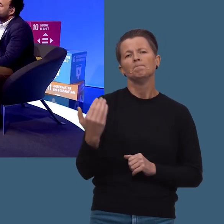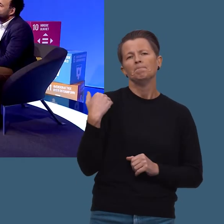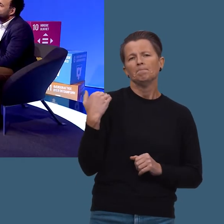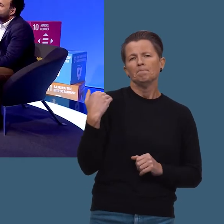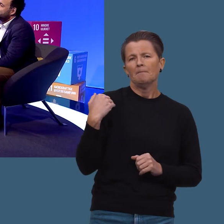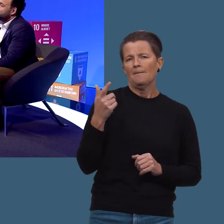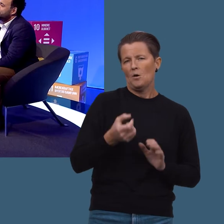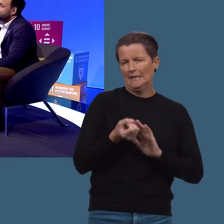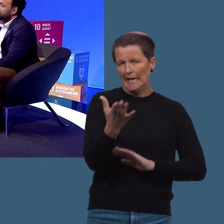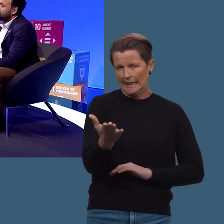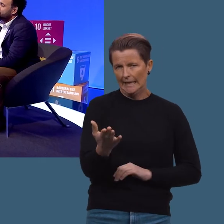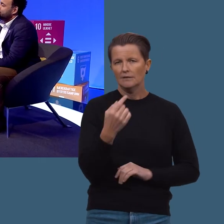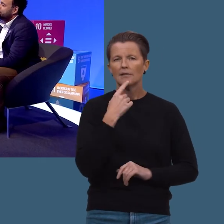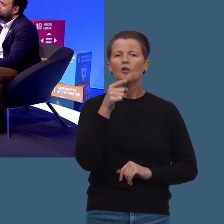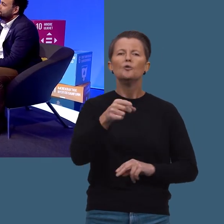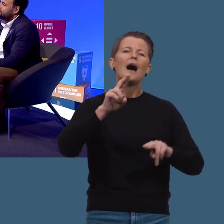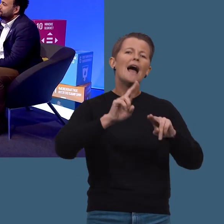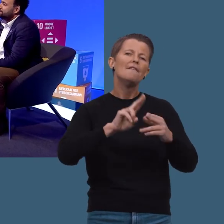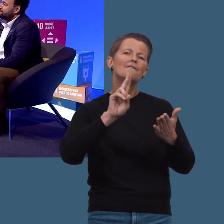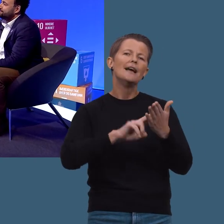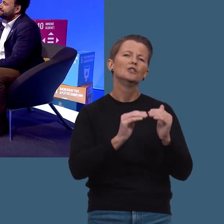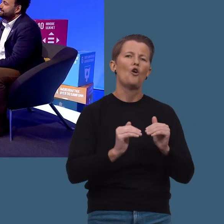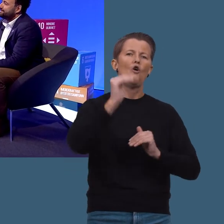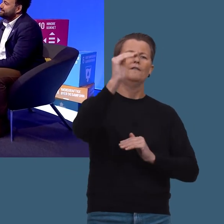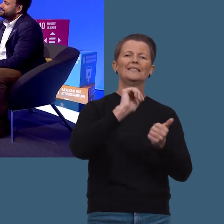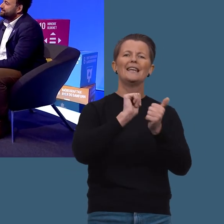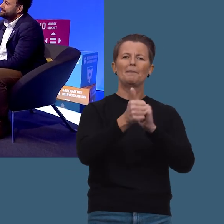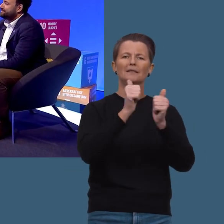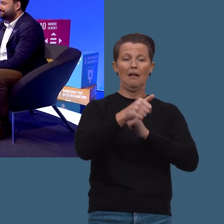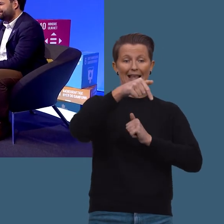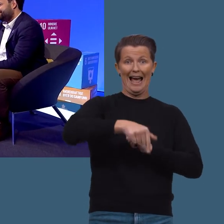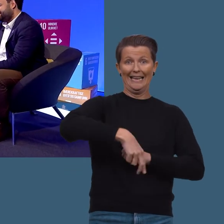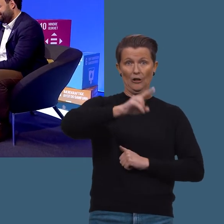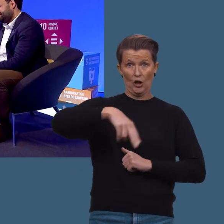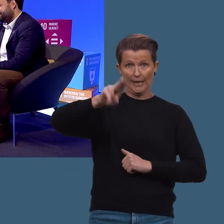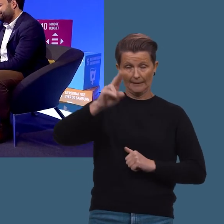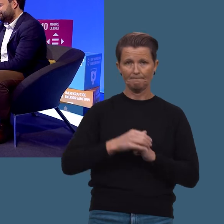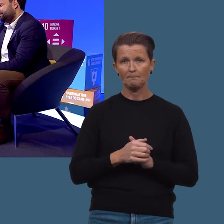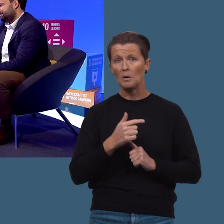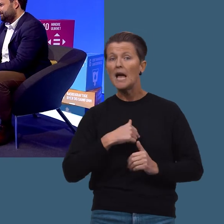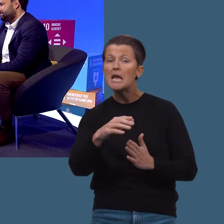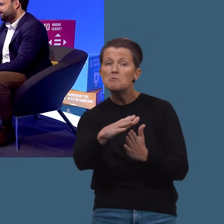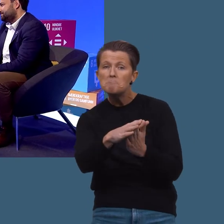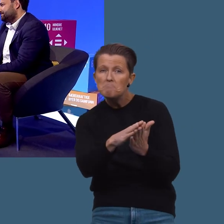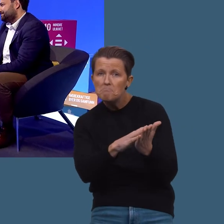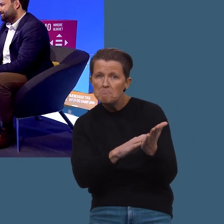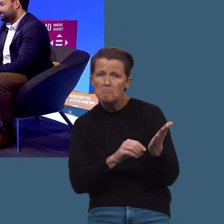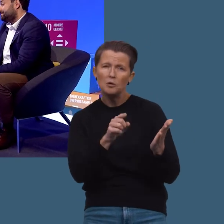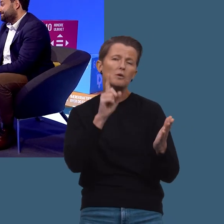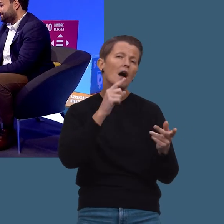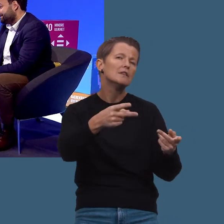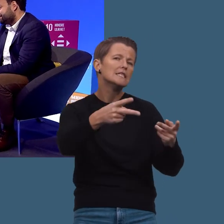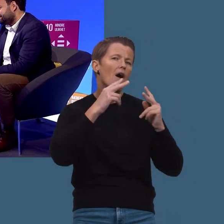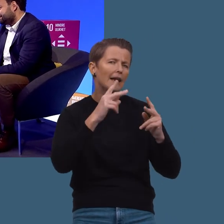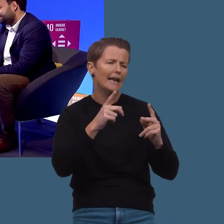nevnt innledningsvis i denne sendingen. Du er jo FNs øverste representant i Norge, og da regner jeg med at